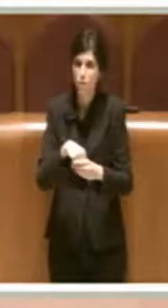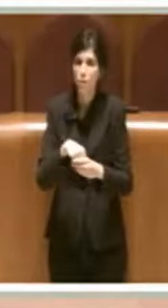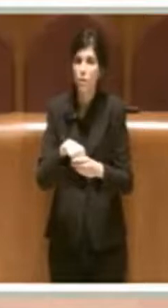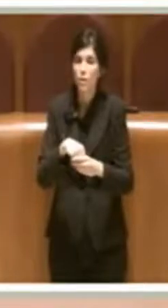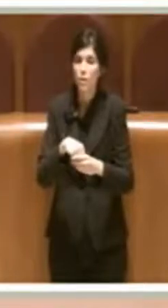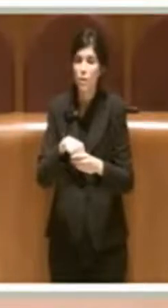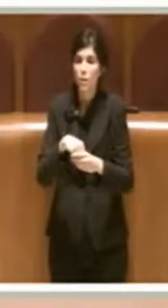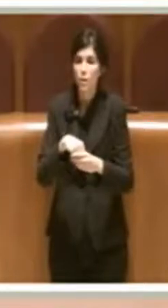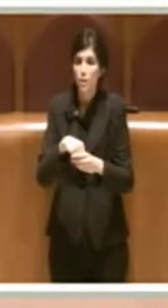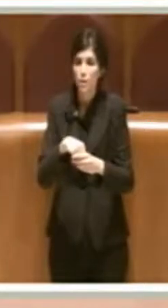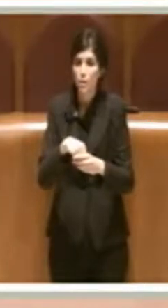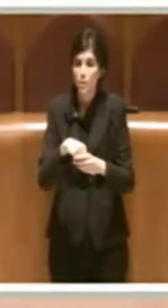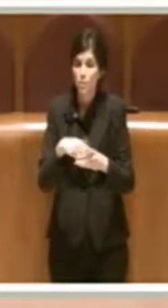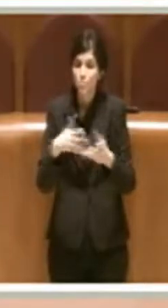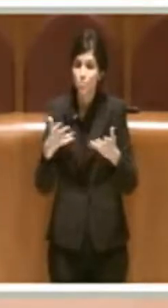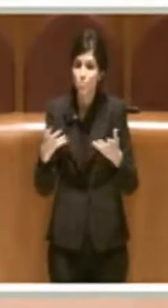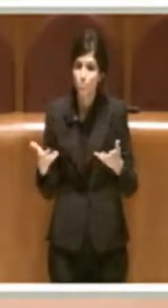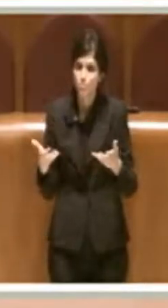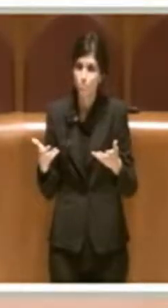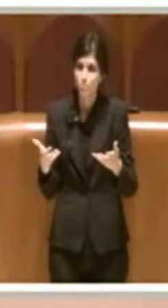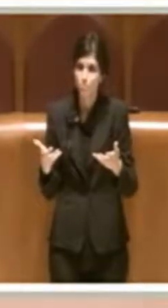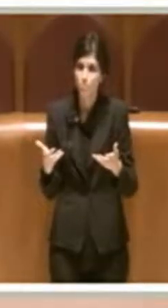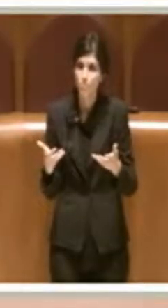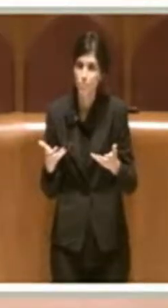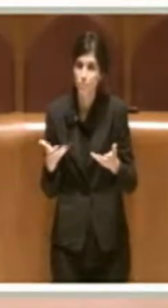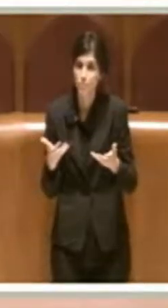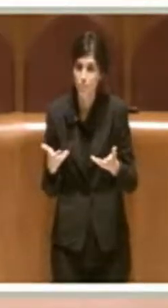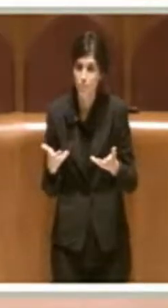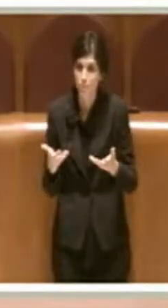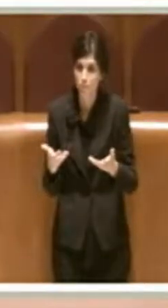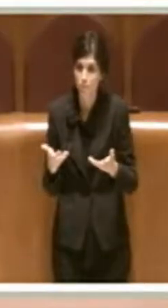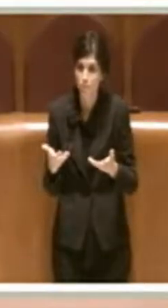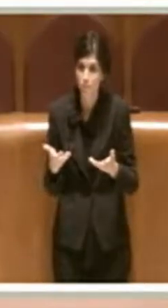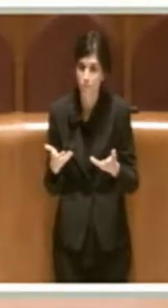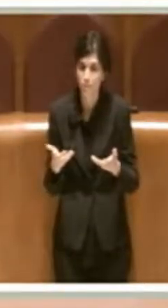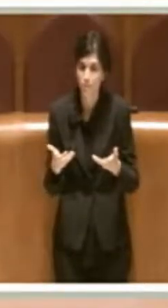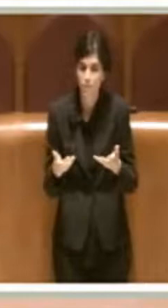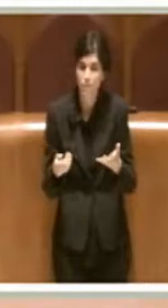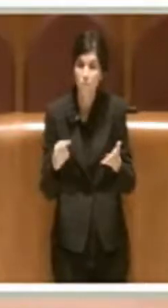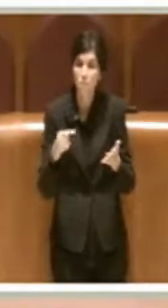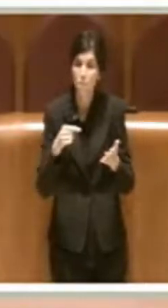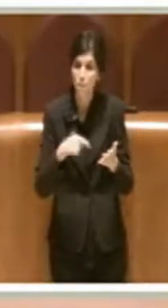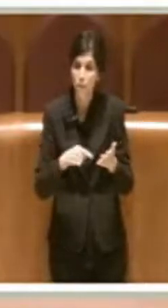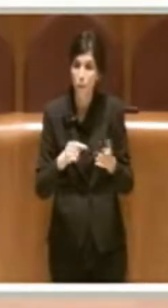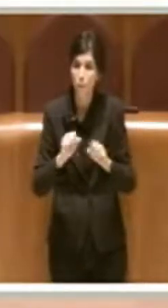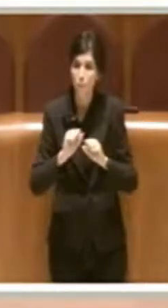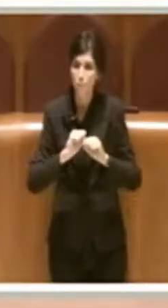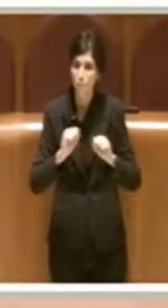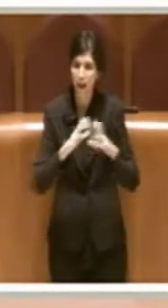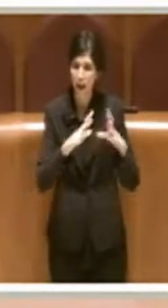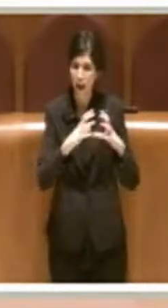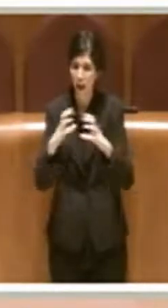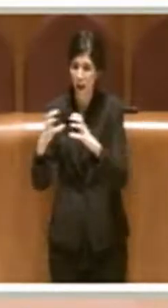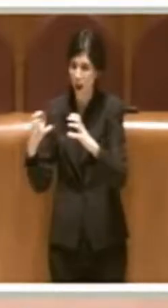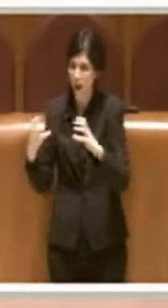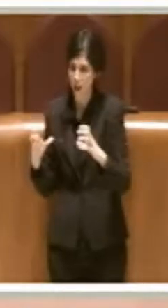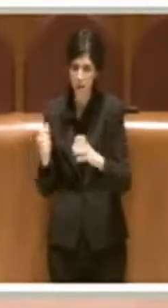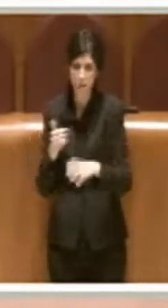avendo rimesso a posto molte palestre, più di 100,